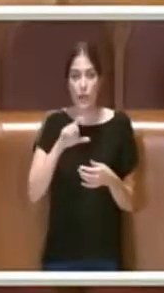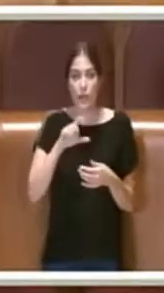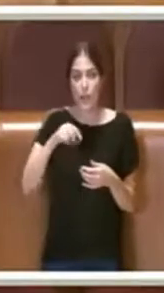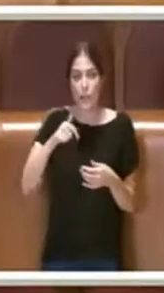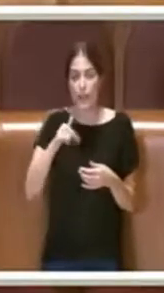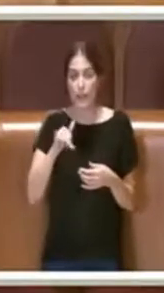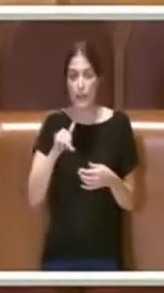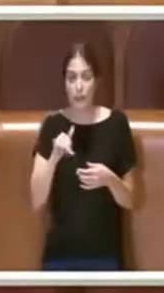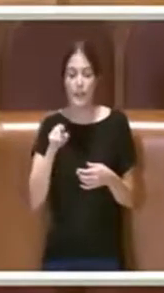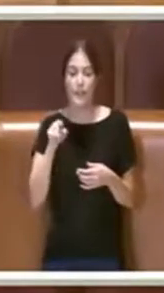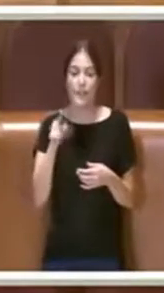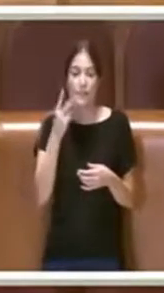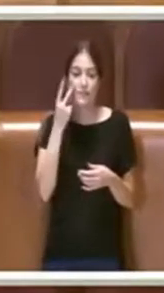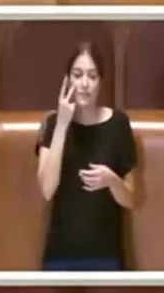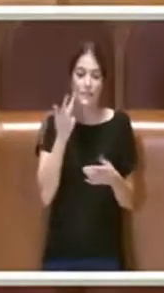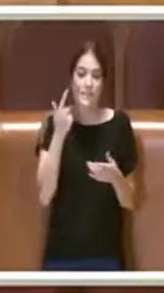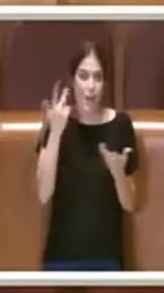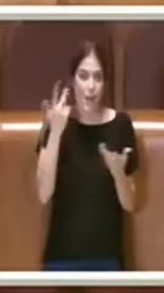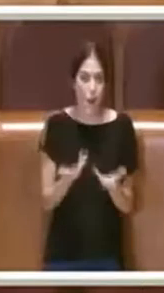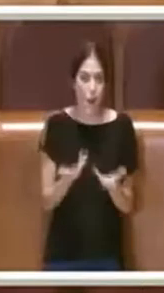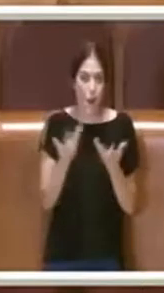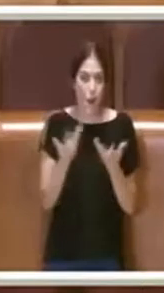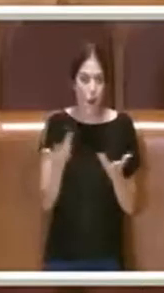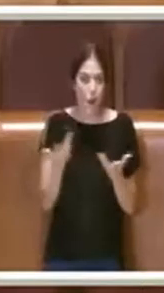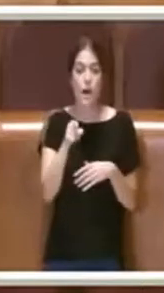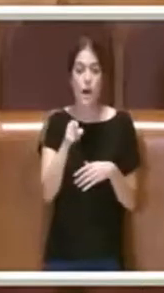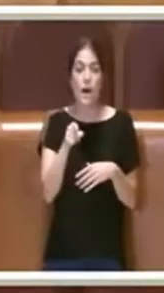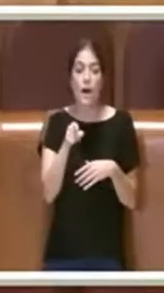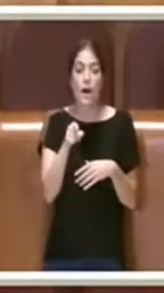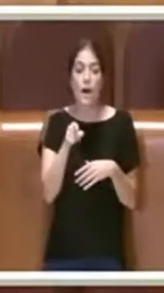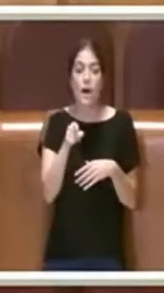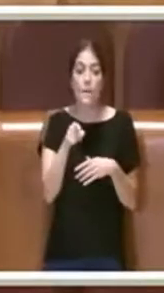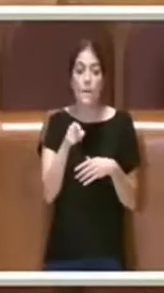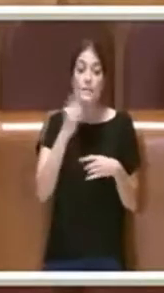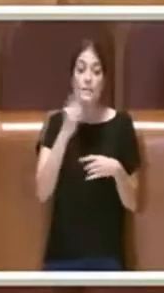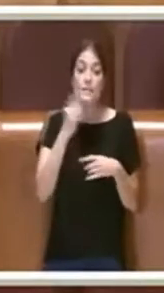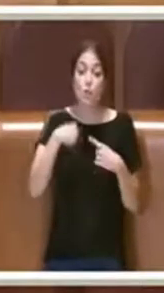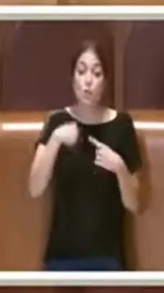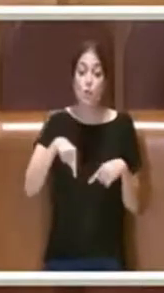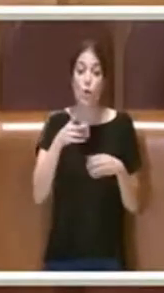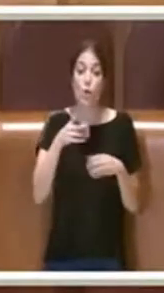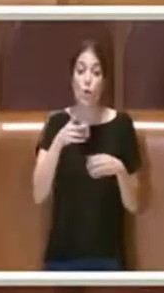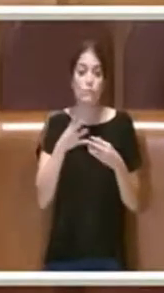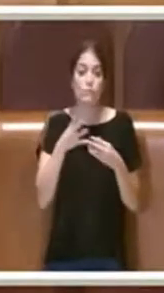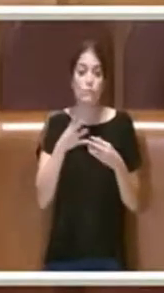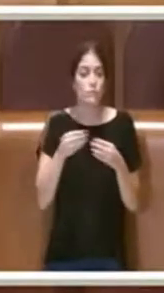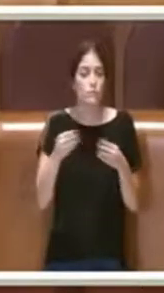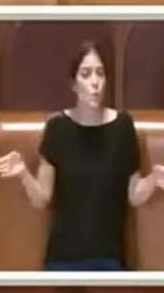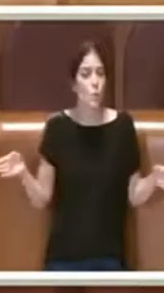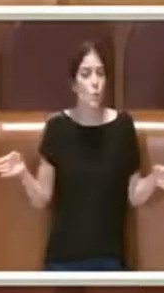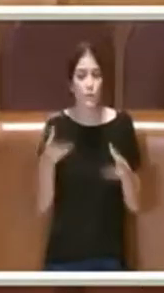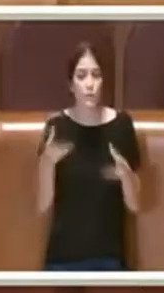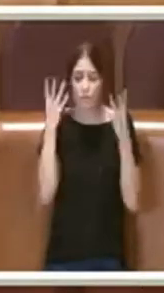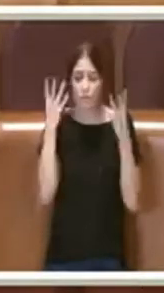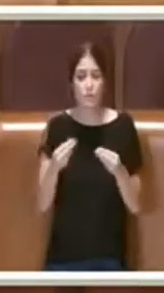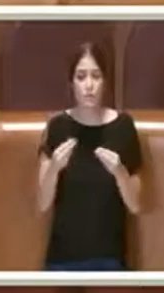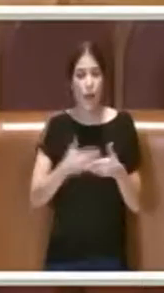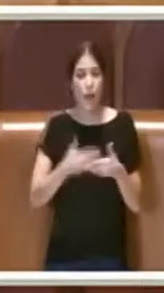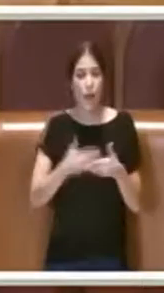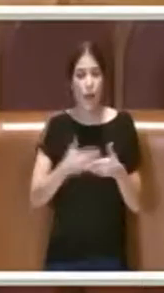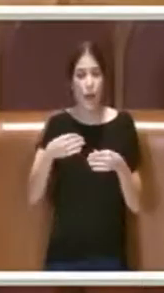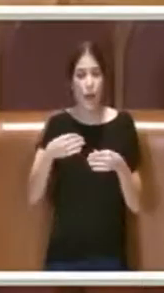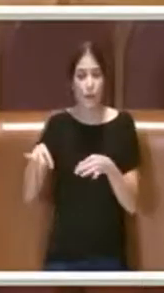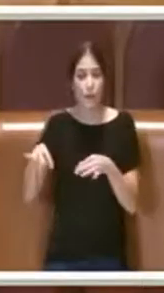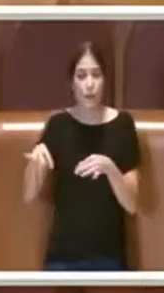ovviamente ne sa qualcosa, se noi avessimo fatto tantissime pratiche con